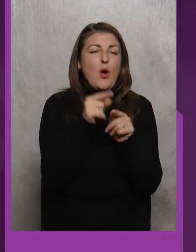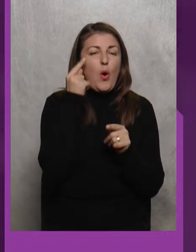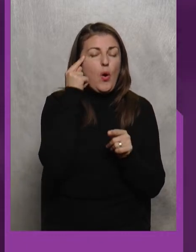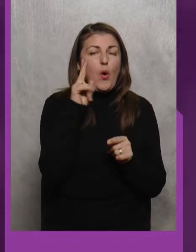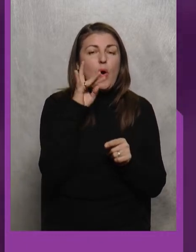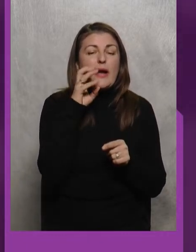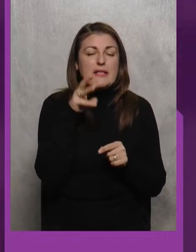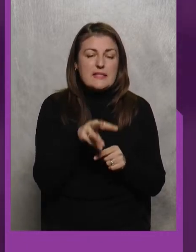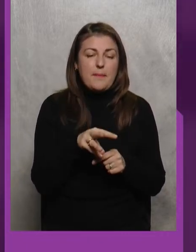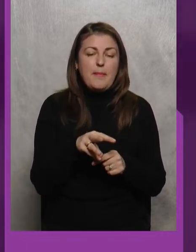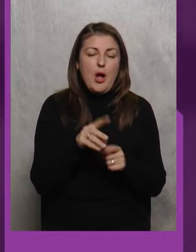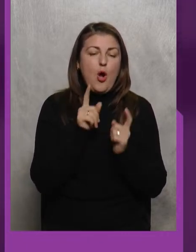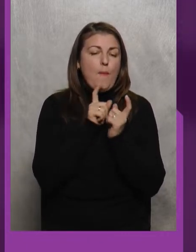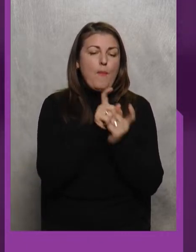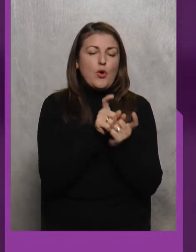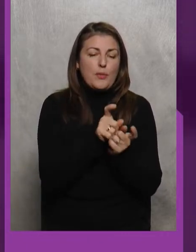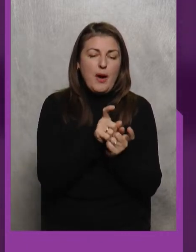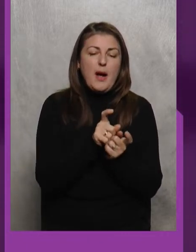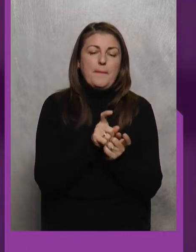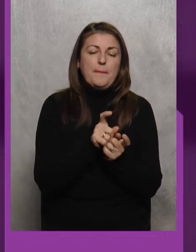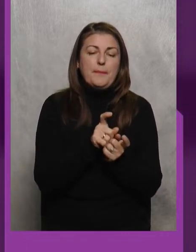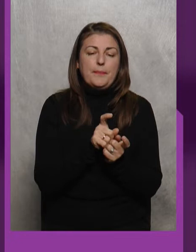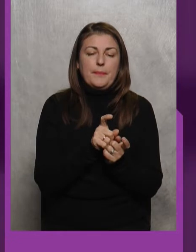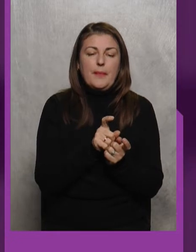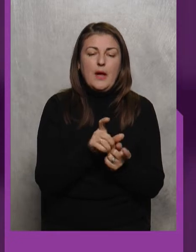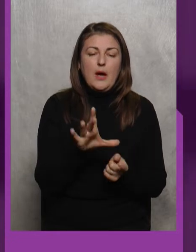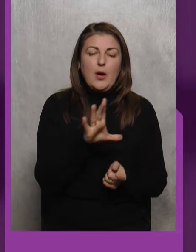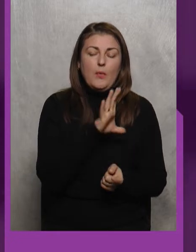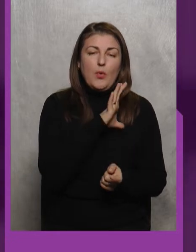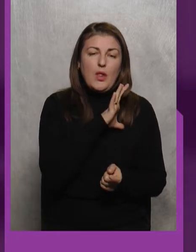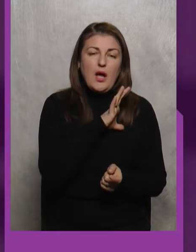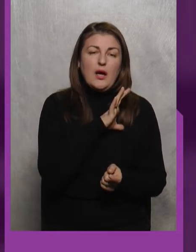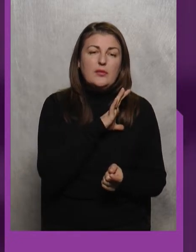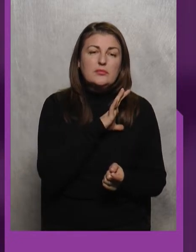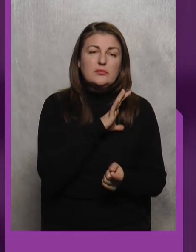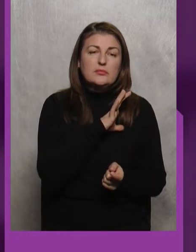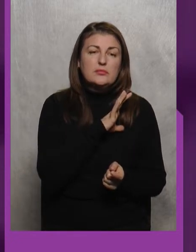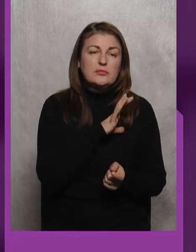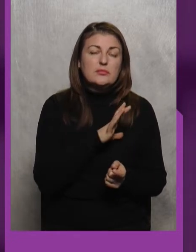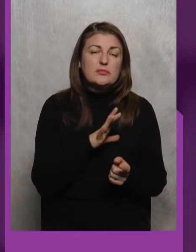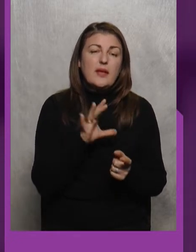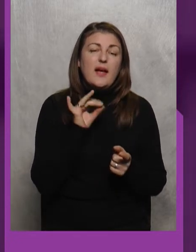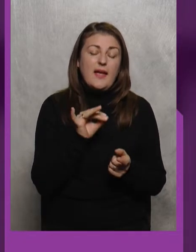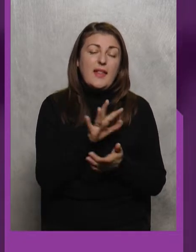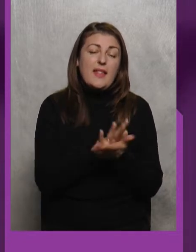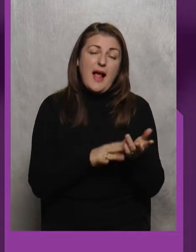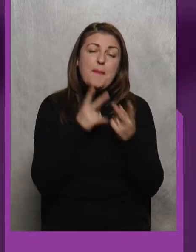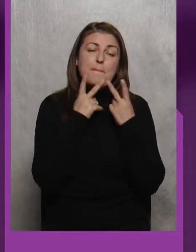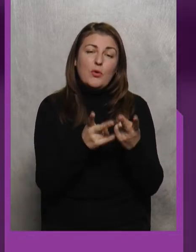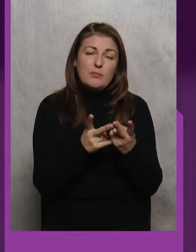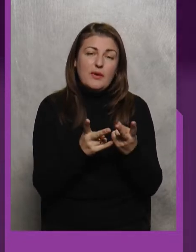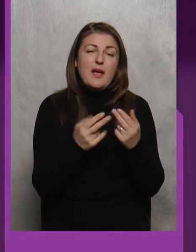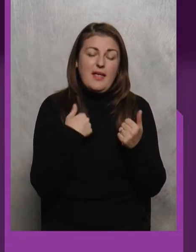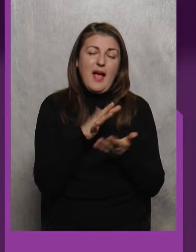Боротьба Була І далі подивимось Я